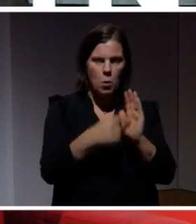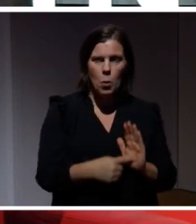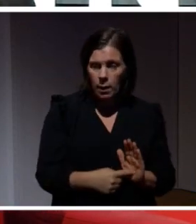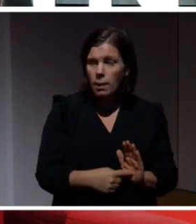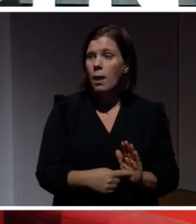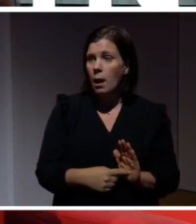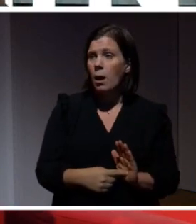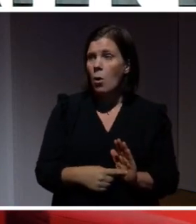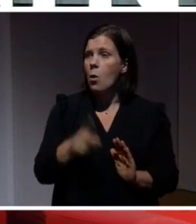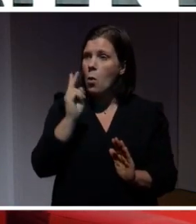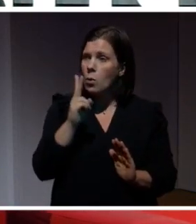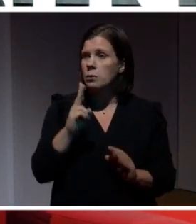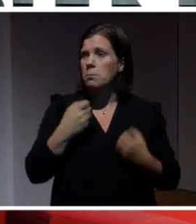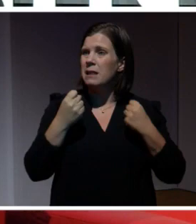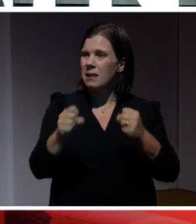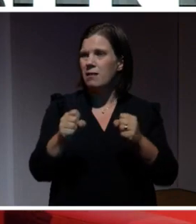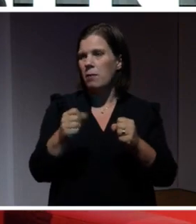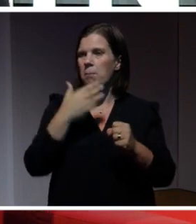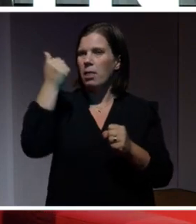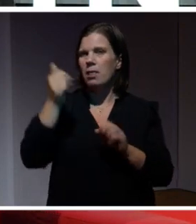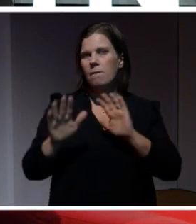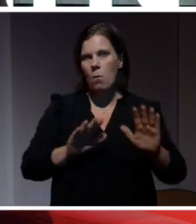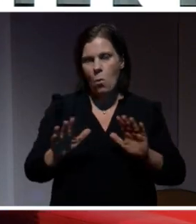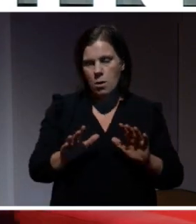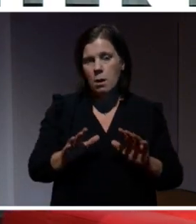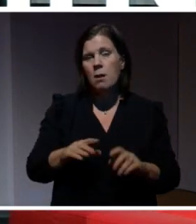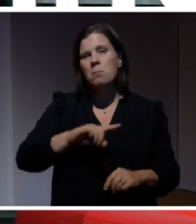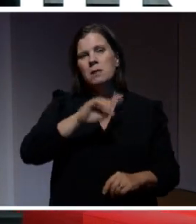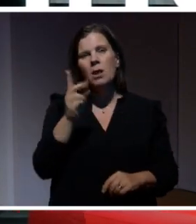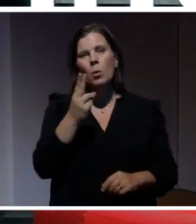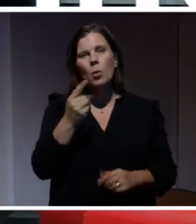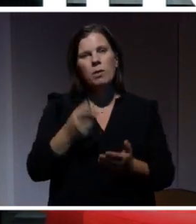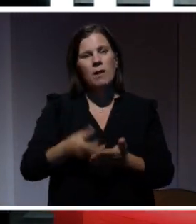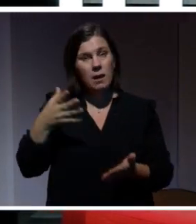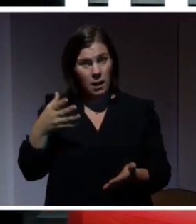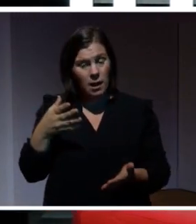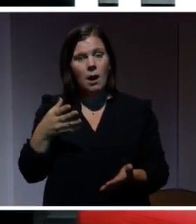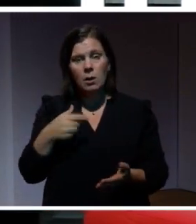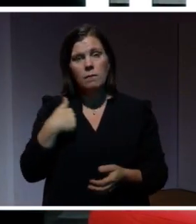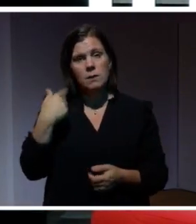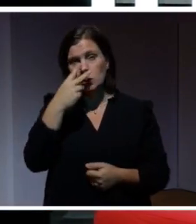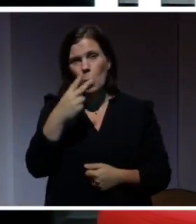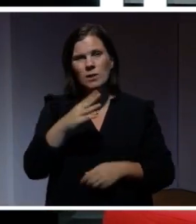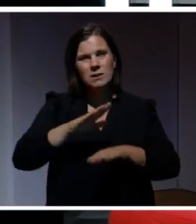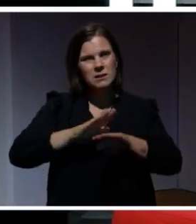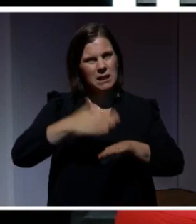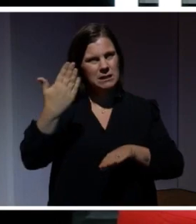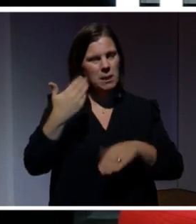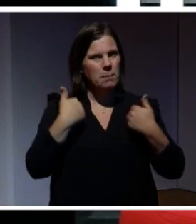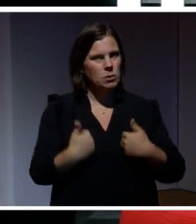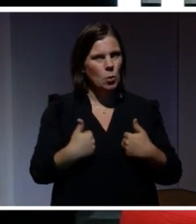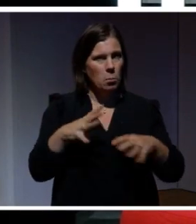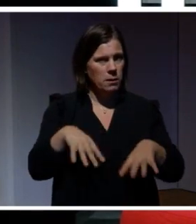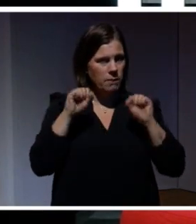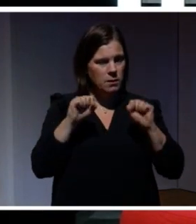Och för att helt enkelt bedriva en bättre och mer effektiv vård. Och när vi utvärderade det här så såg vi att det här är ju känsliga personuppgifter. Så vi